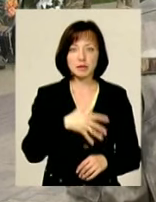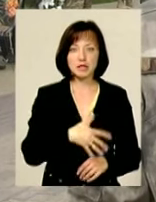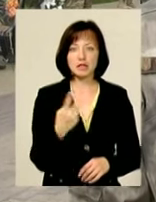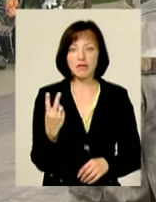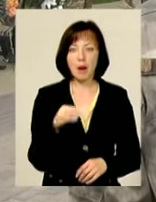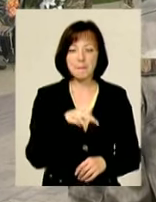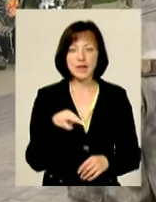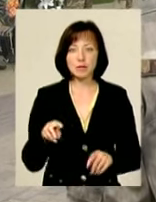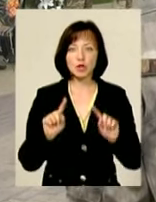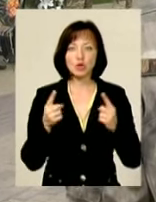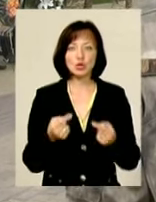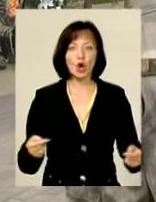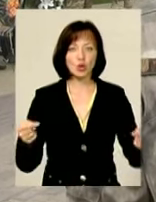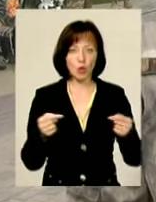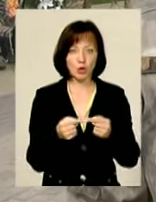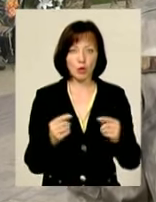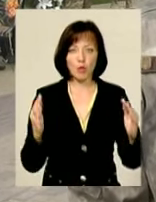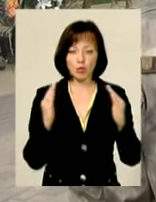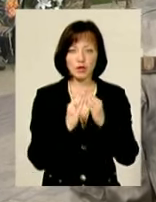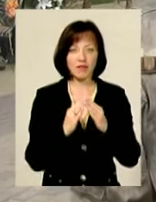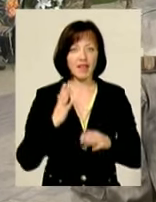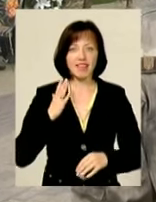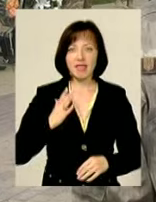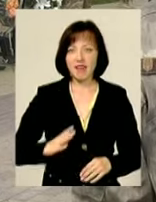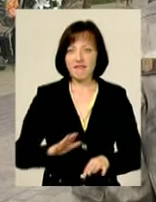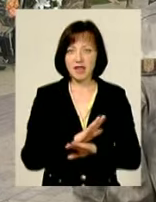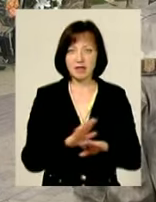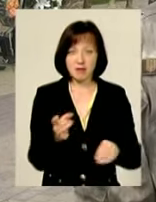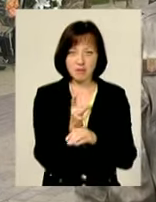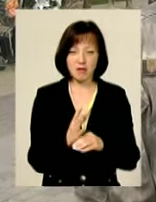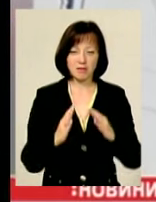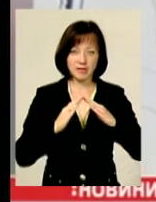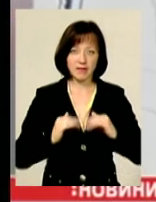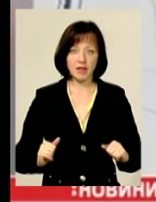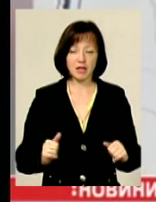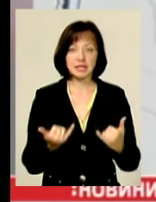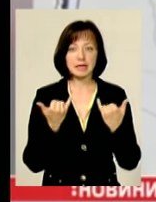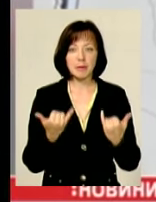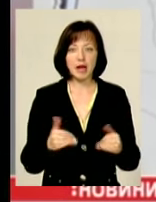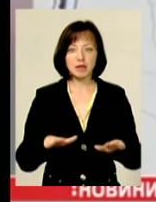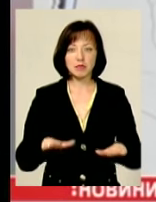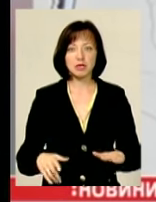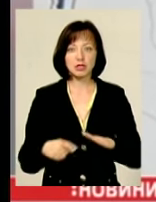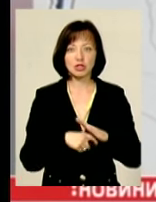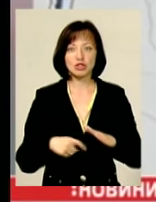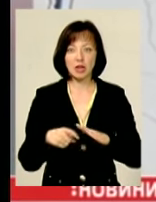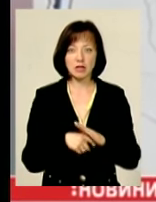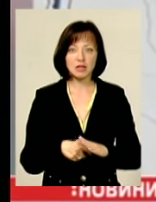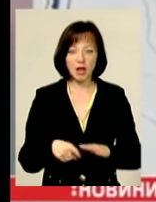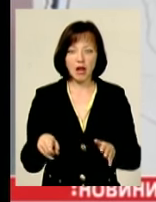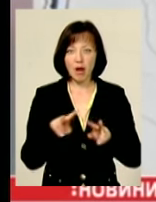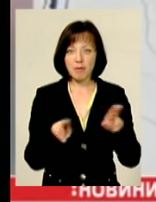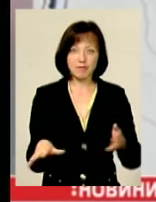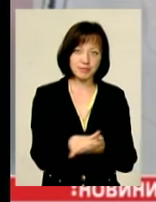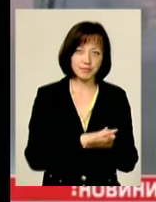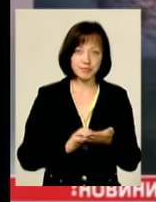при чому дуже прицільний. Будівля не витримала кількості попадань і просто завалилася. Тепер на місці шахти – сліди апокаліпсису.